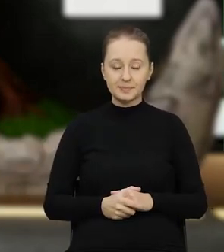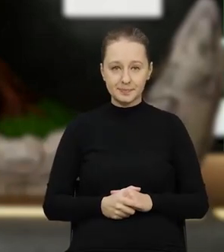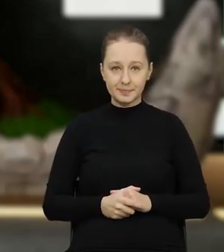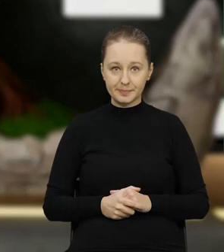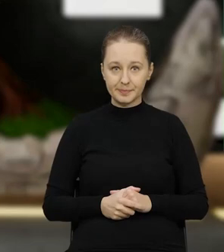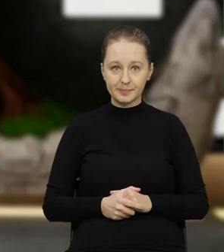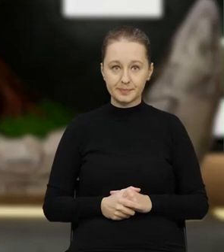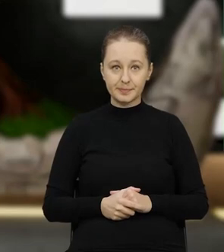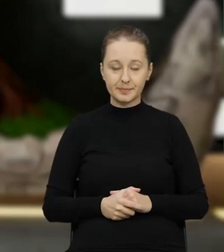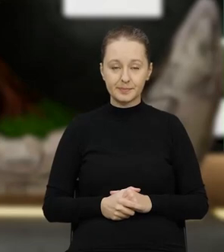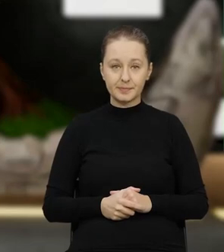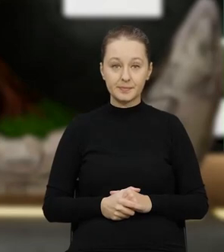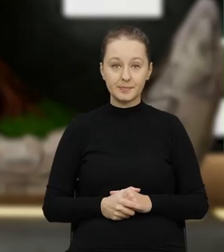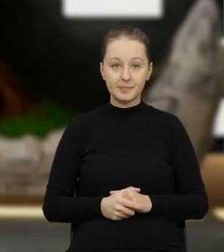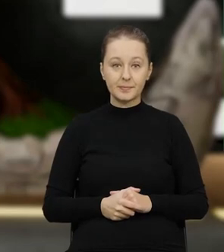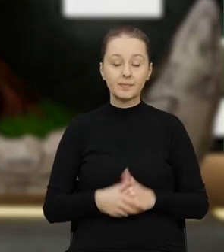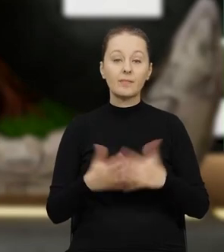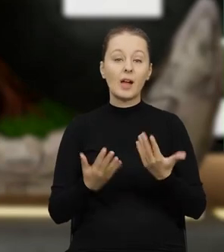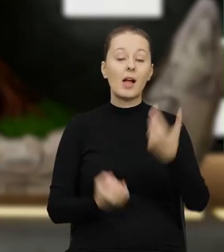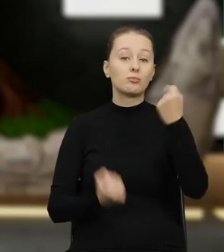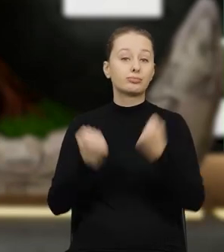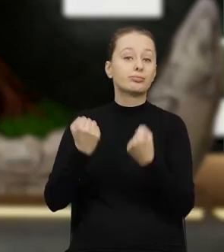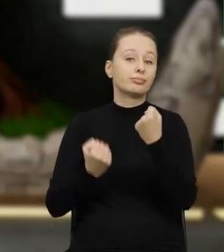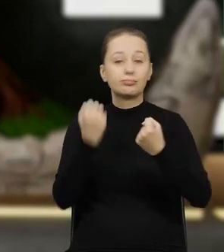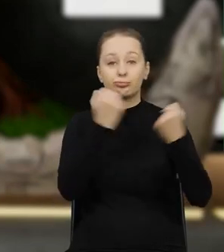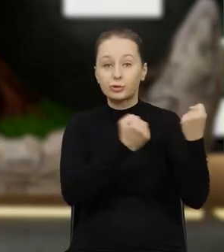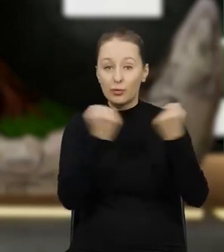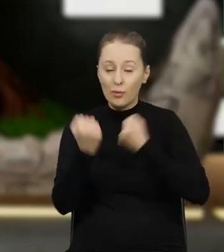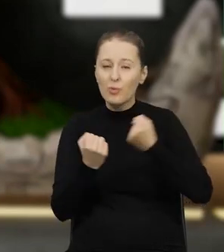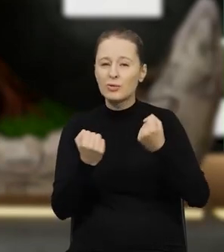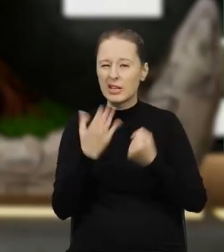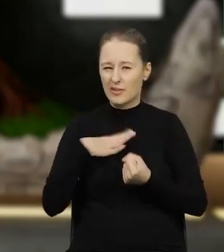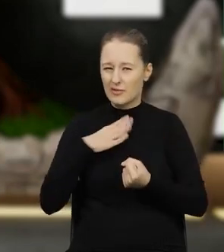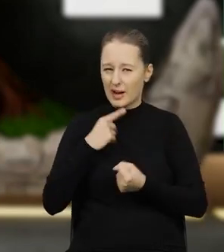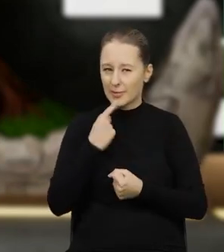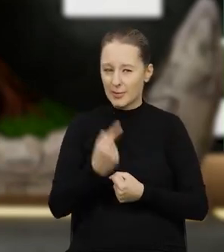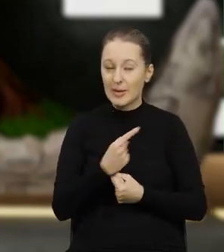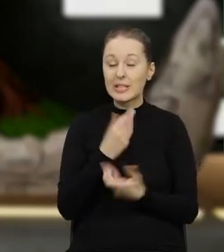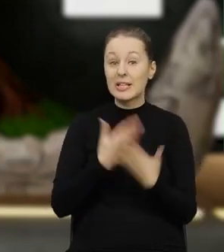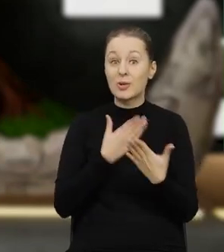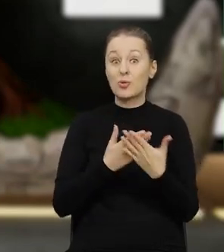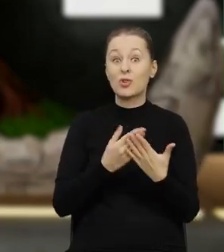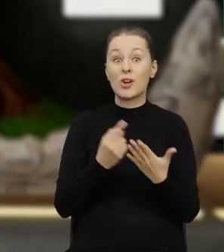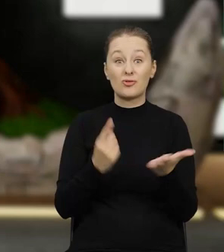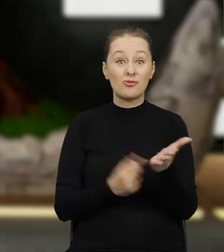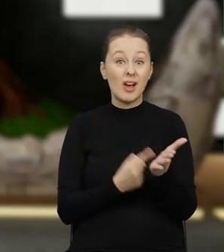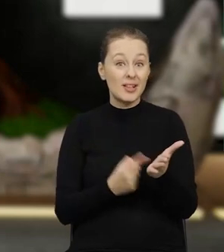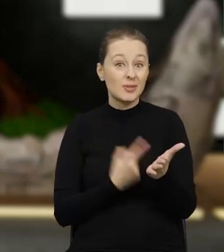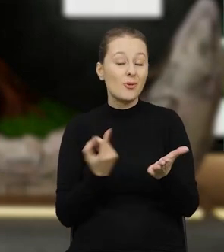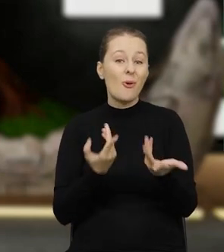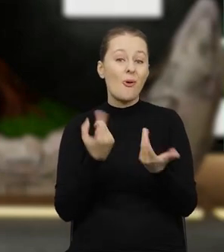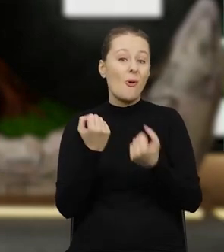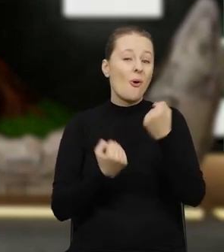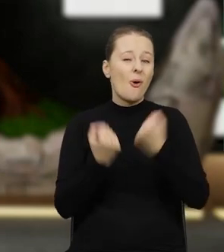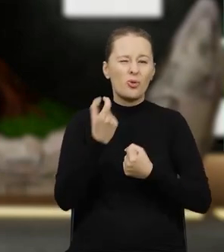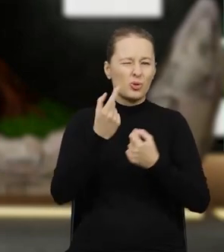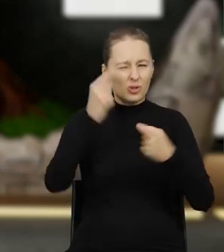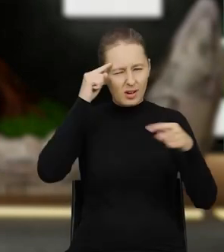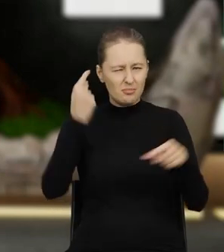Natomiast jeżeli chodzi o przewoźnika, to tutaj też warto sobie o tym powiedzieć, ponieważ często przewoźnicy